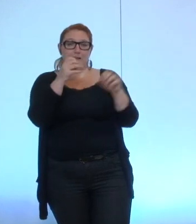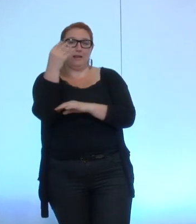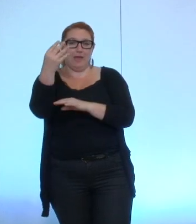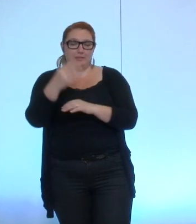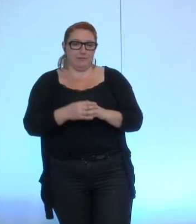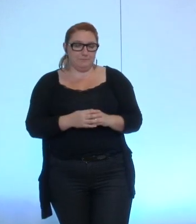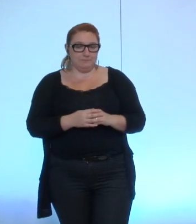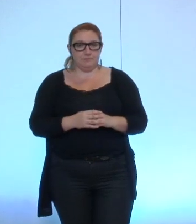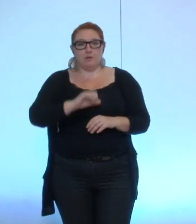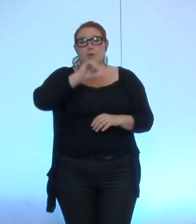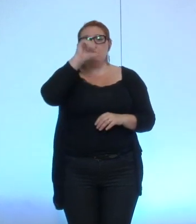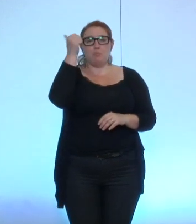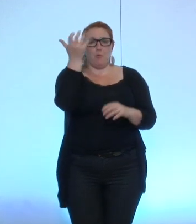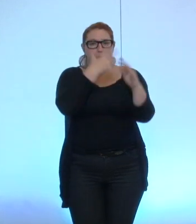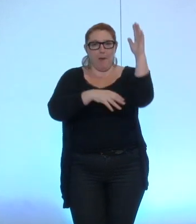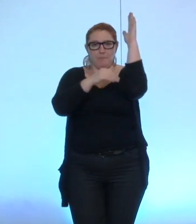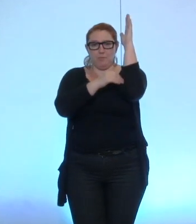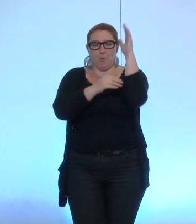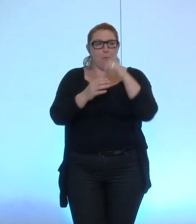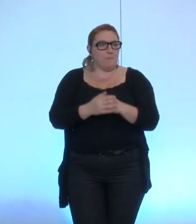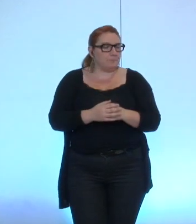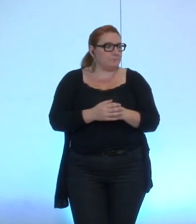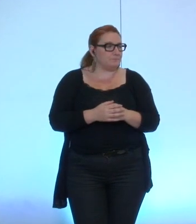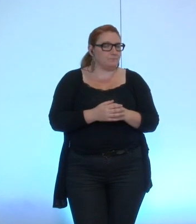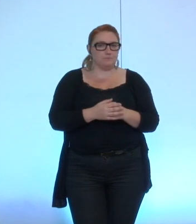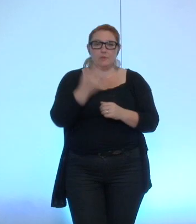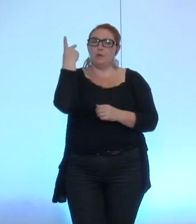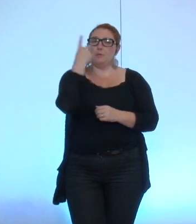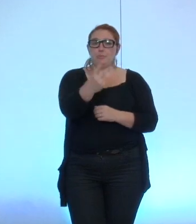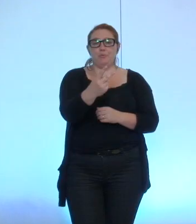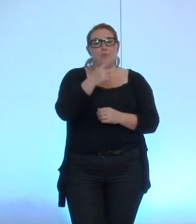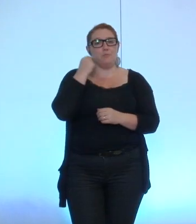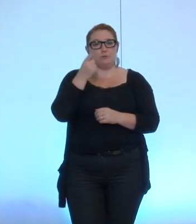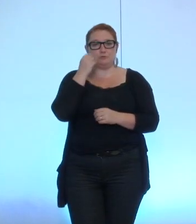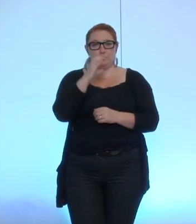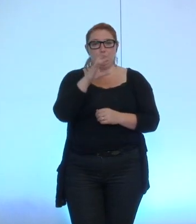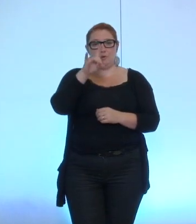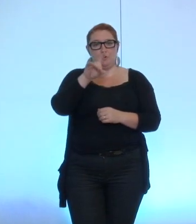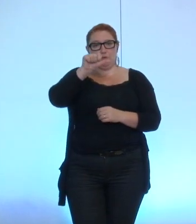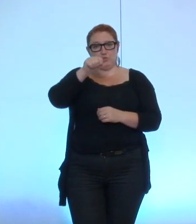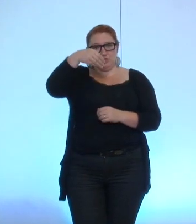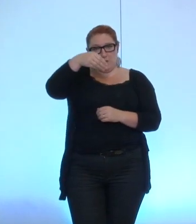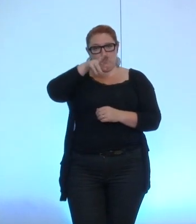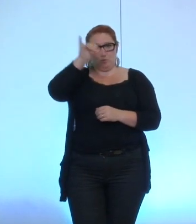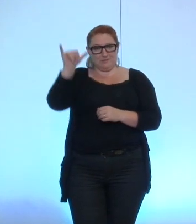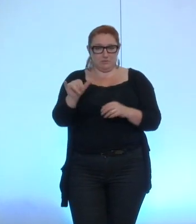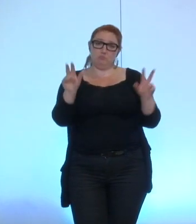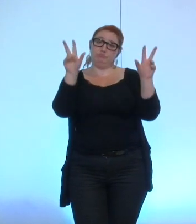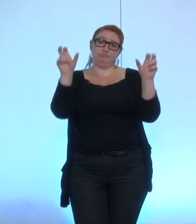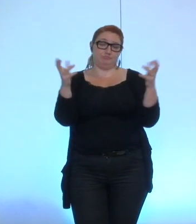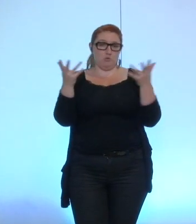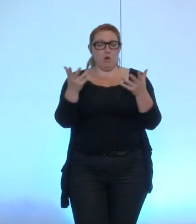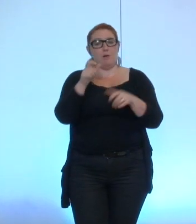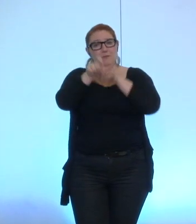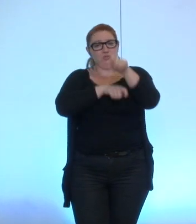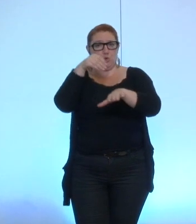le premier étant de monsieur qui précise que tous les conseillers municipaux qui en font la